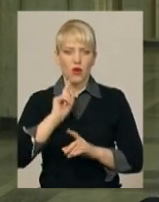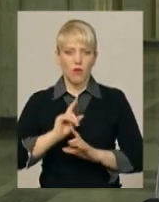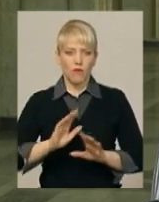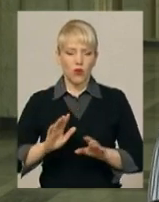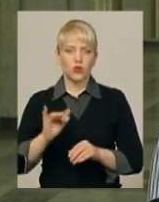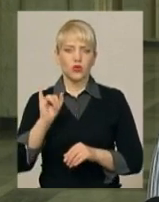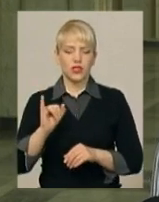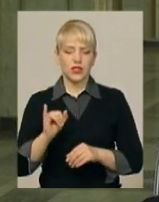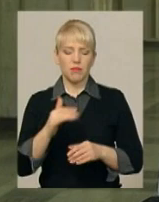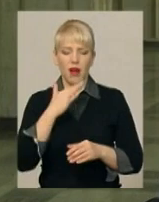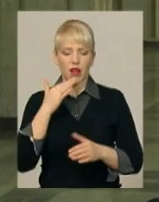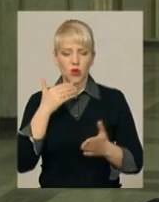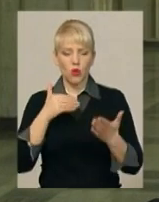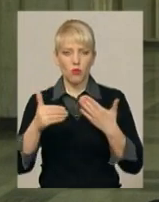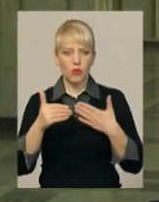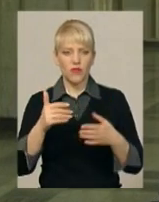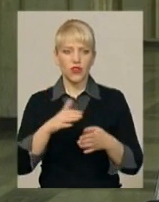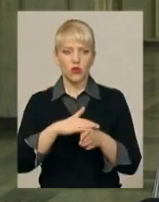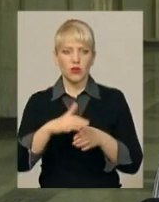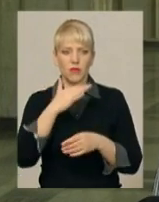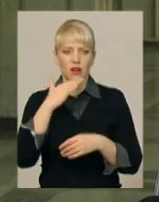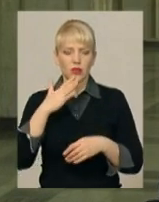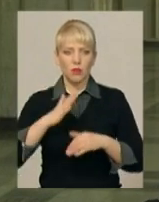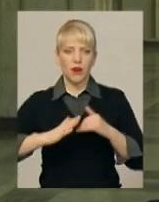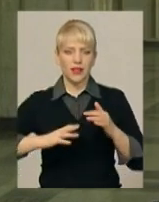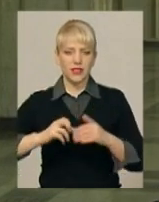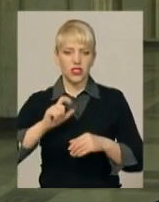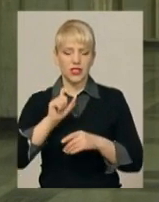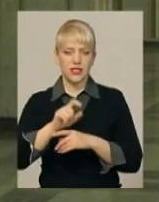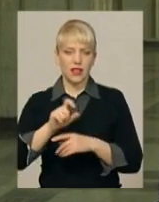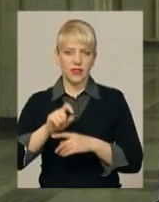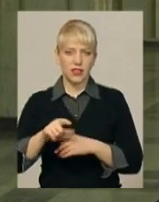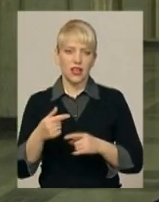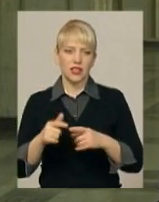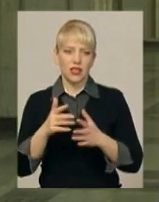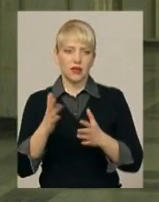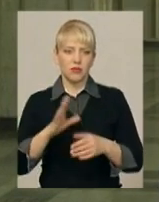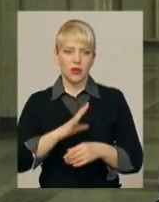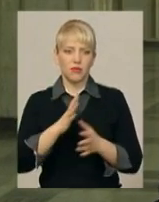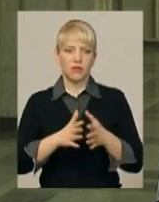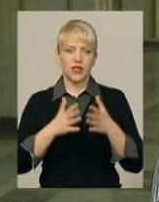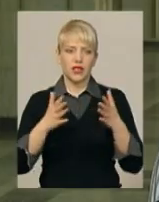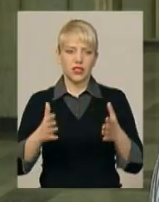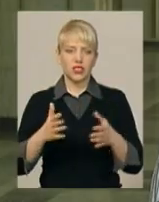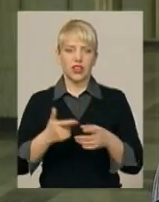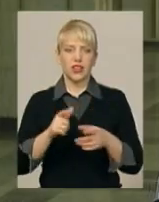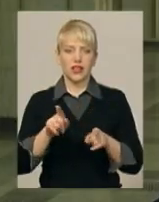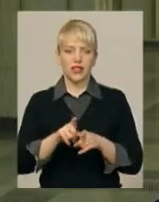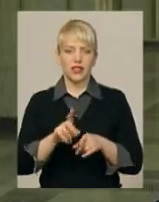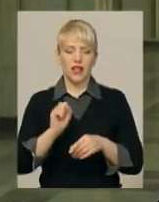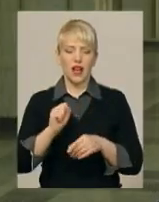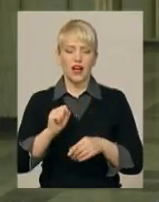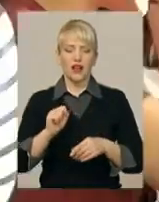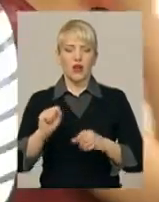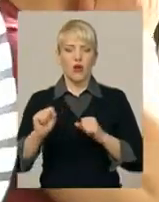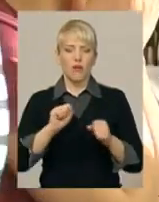одним, виконувати дуже багато практичних завдань, тому більше такі були на команду творення вправи. Взагалі емоцій